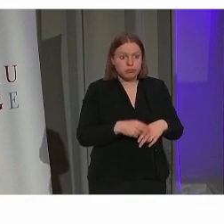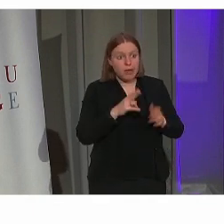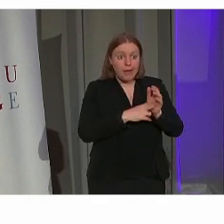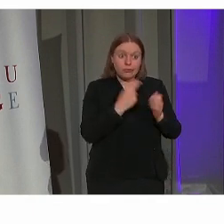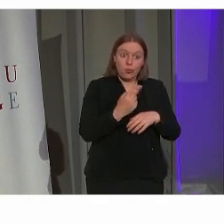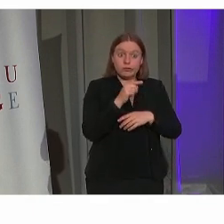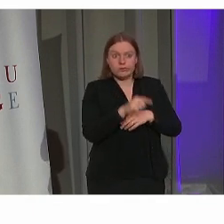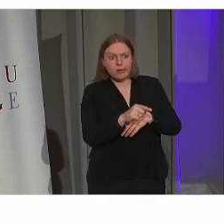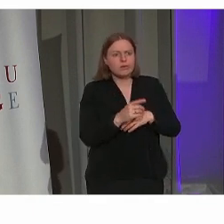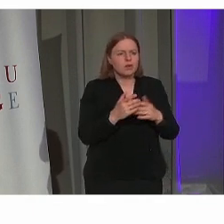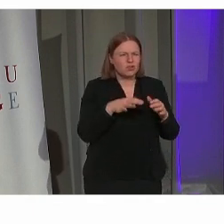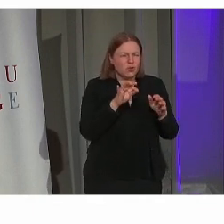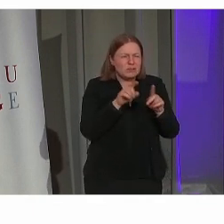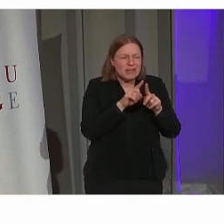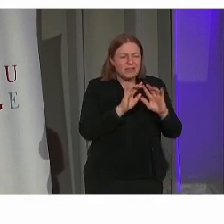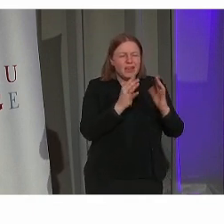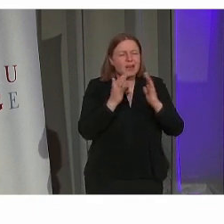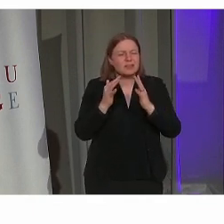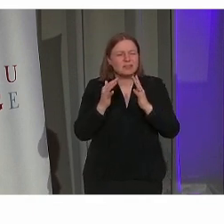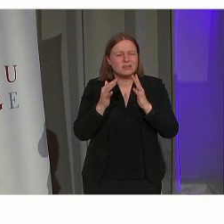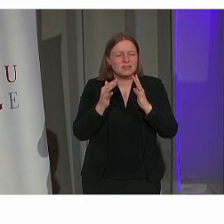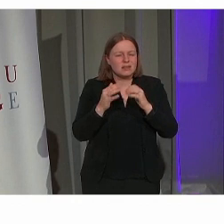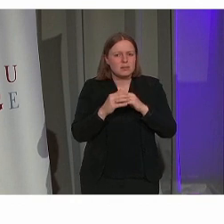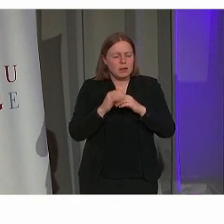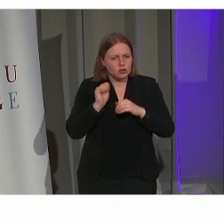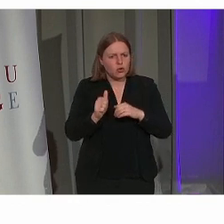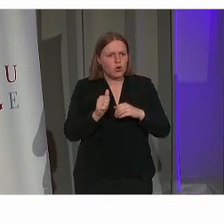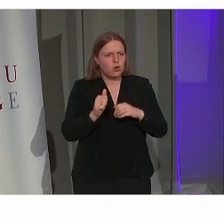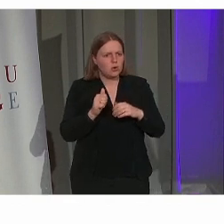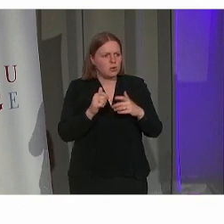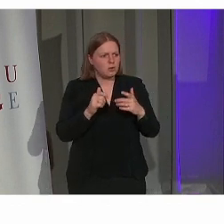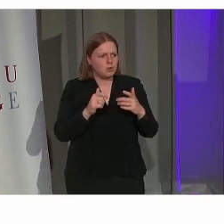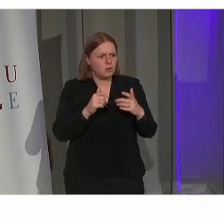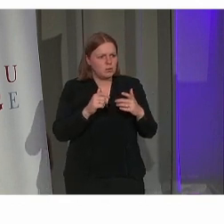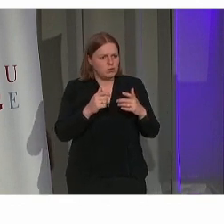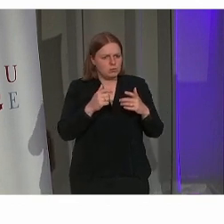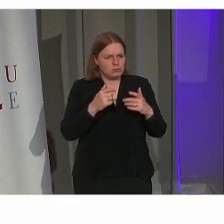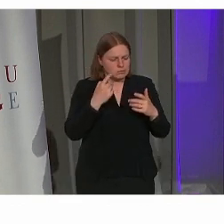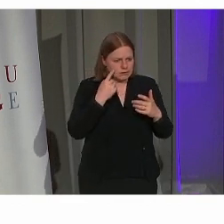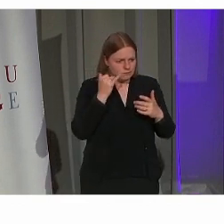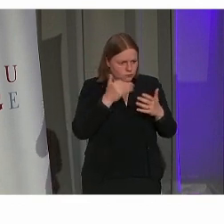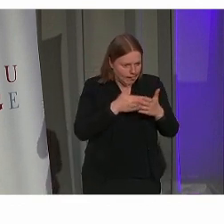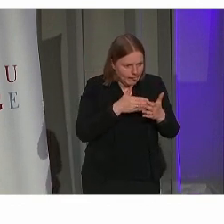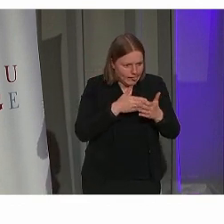toegankelijkheid. Maar dan ook elke keer op die problemen botsen.